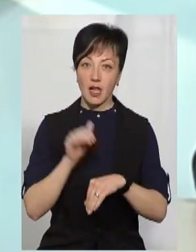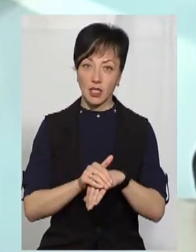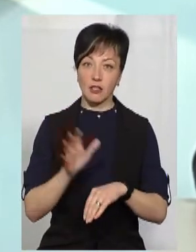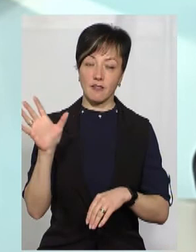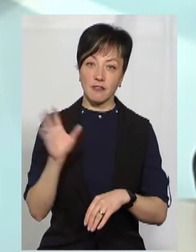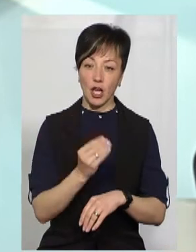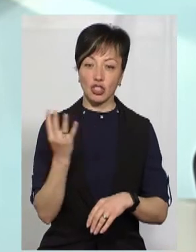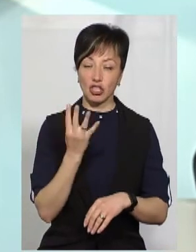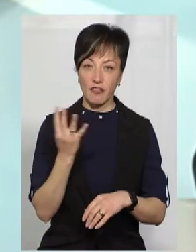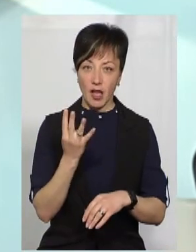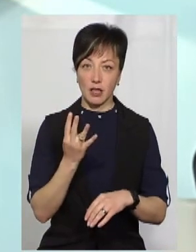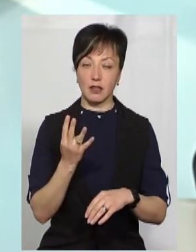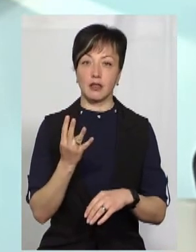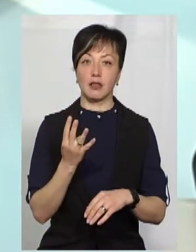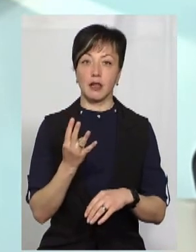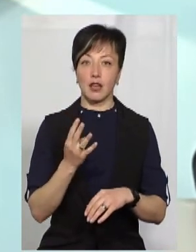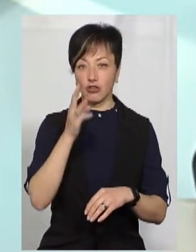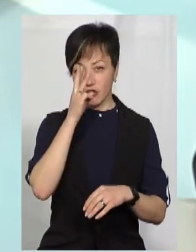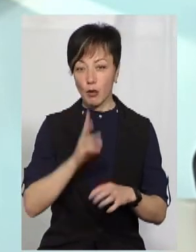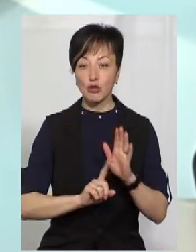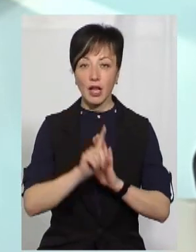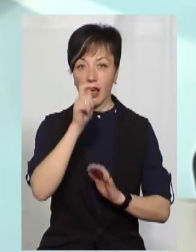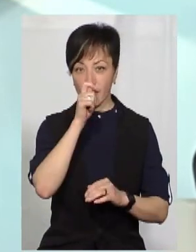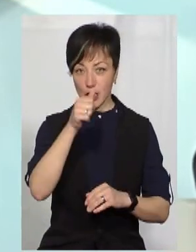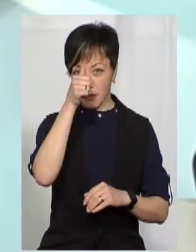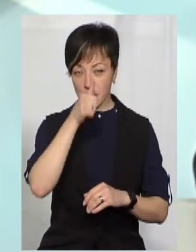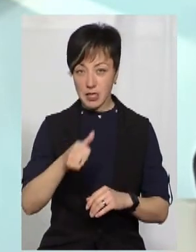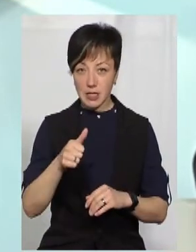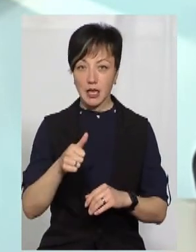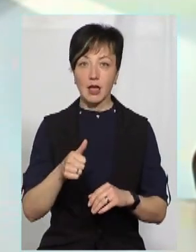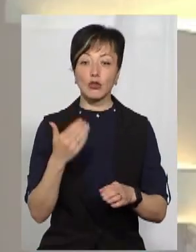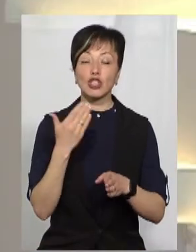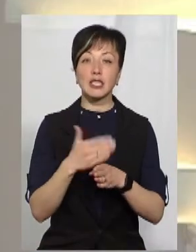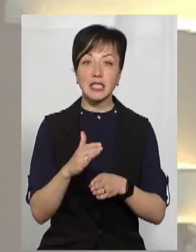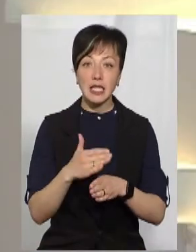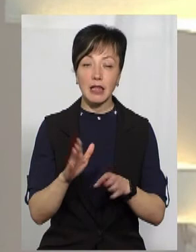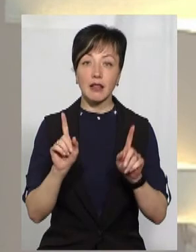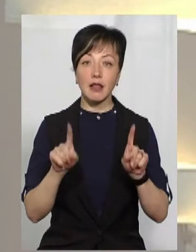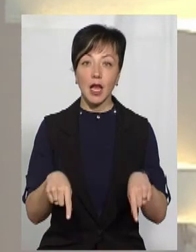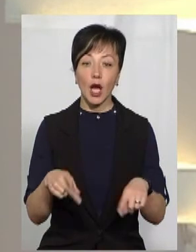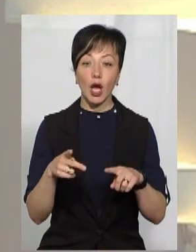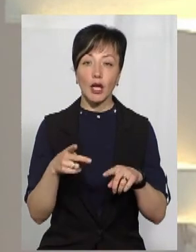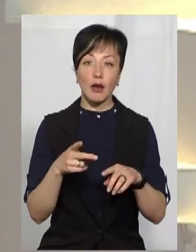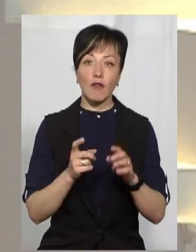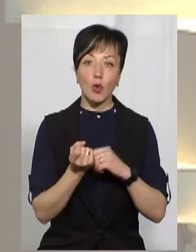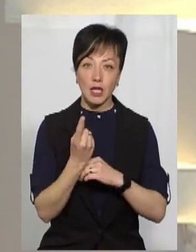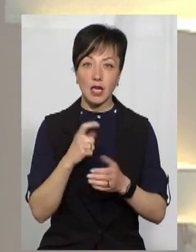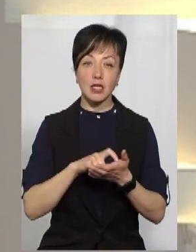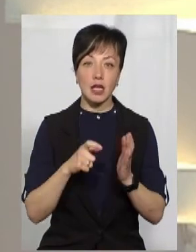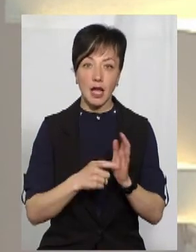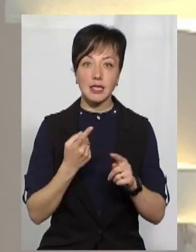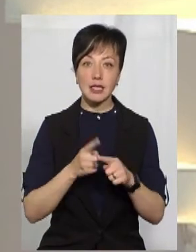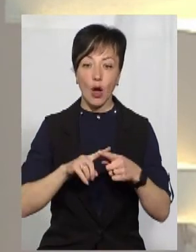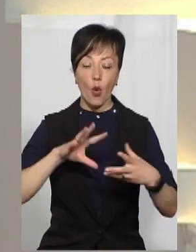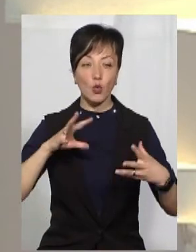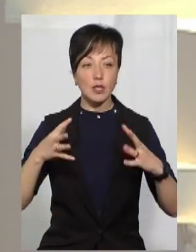четверта чверть, тобто починаючи із квітня місяця, після весняних канікул, та вже частина, вже навіть і другої чверті в 11 класах,